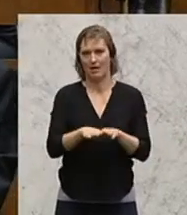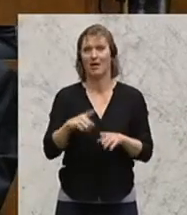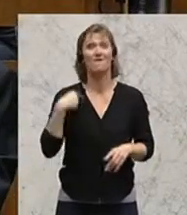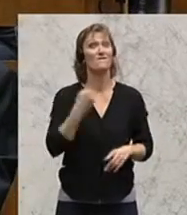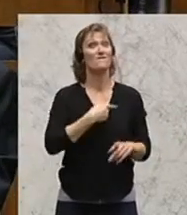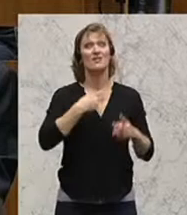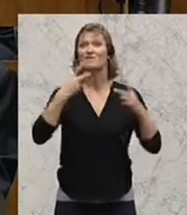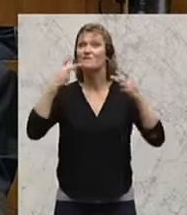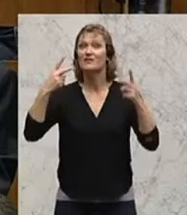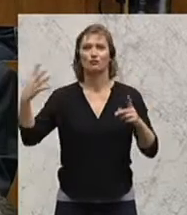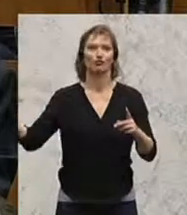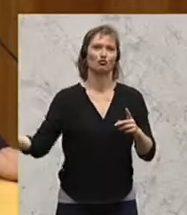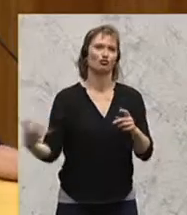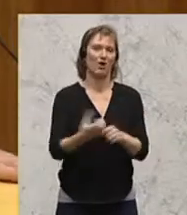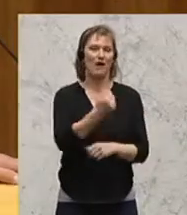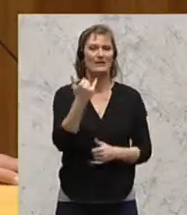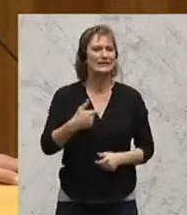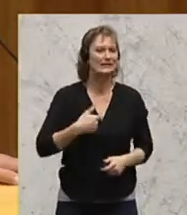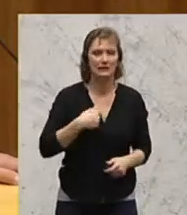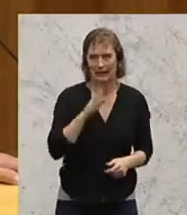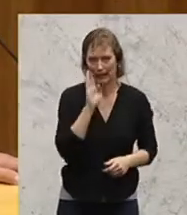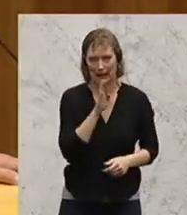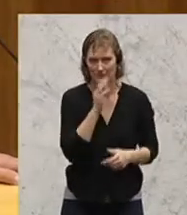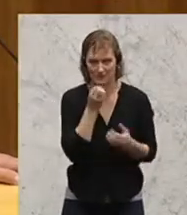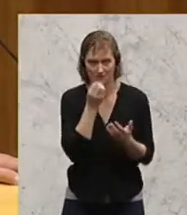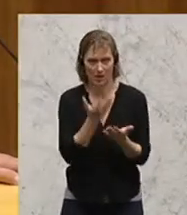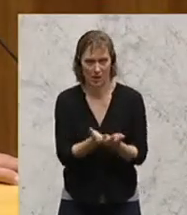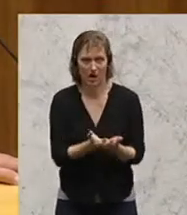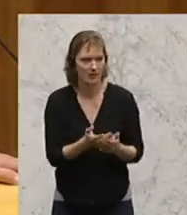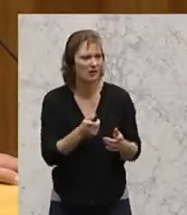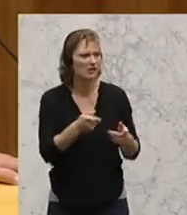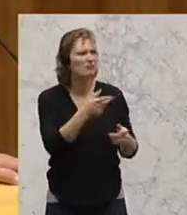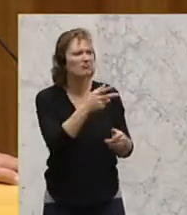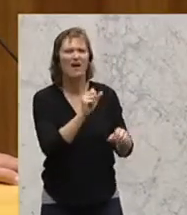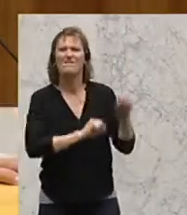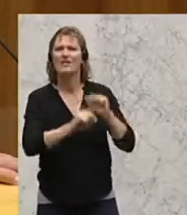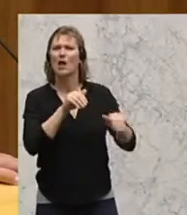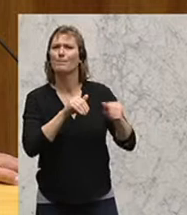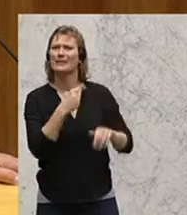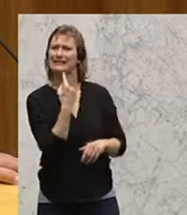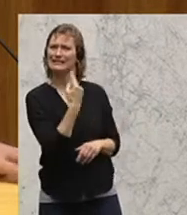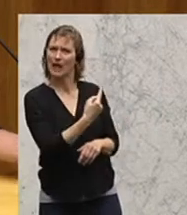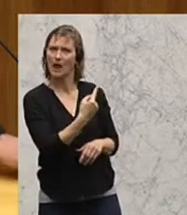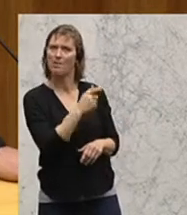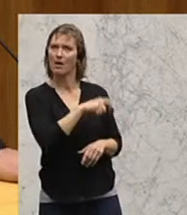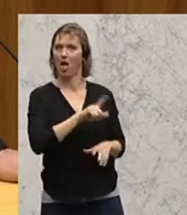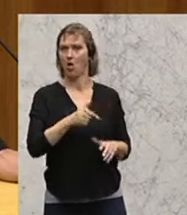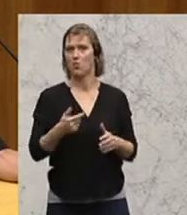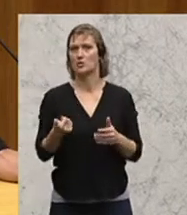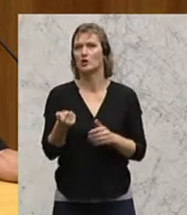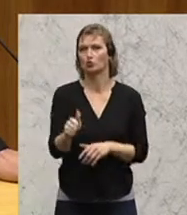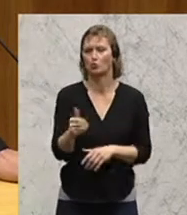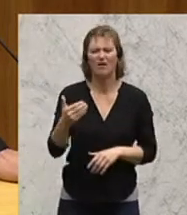haben wir etwas ganz Wichtiges geschafft. Und ich werde jetzt auch ein Geheimnis verraten über den Beitrag des Verteidigungsministers. Wie der